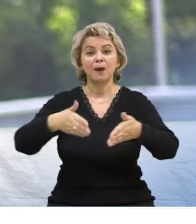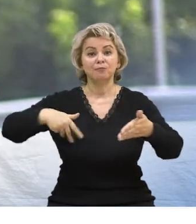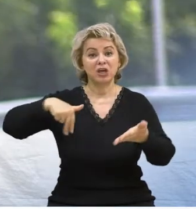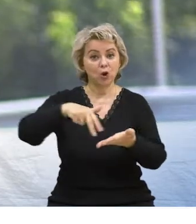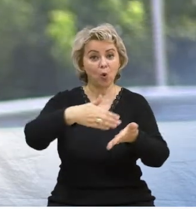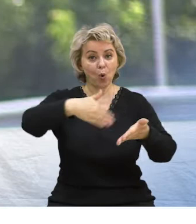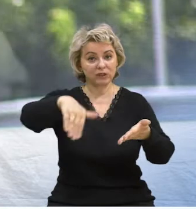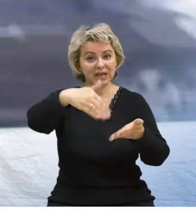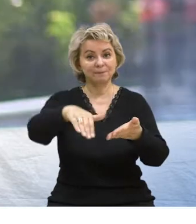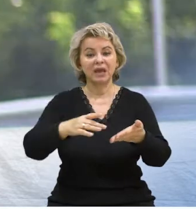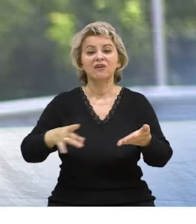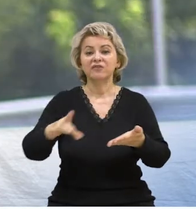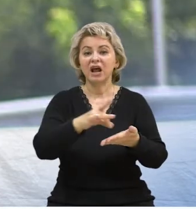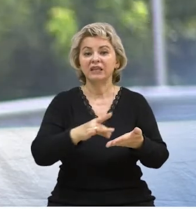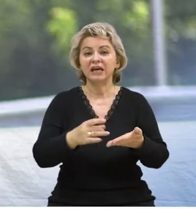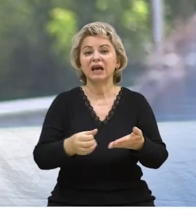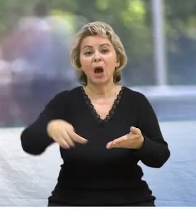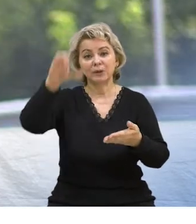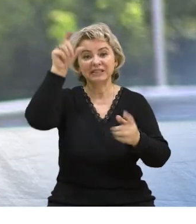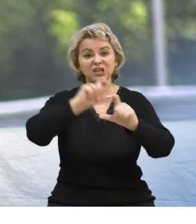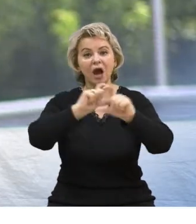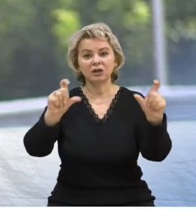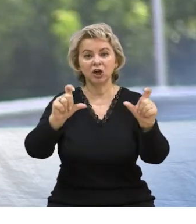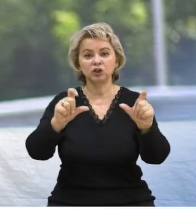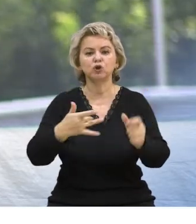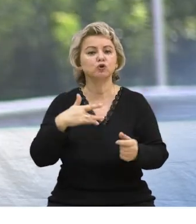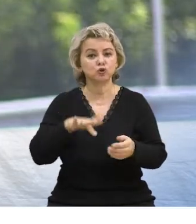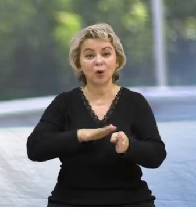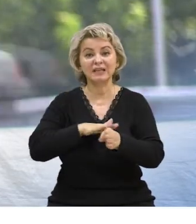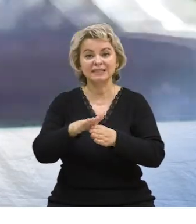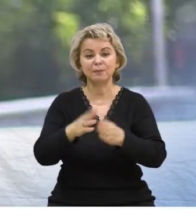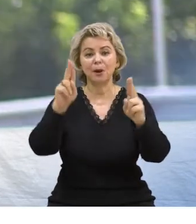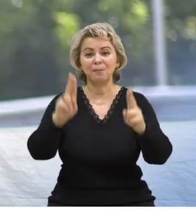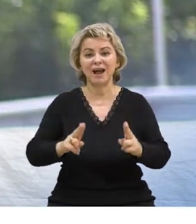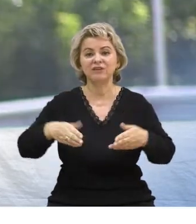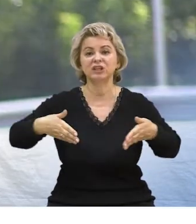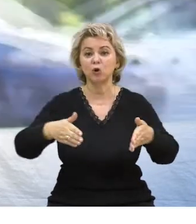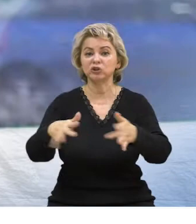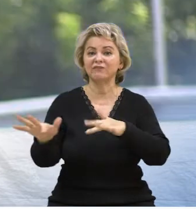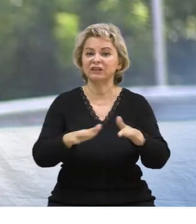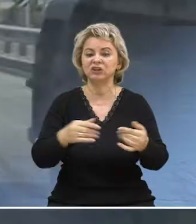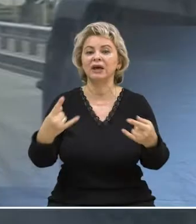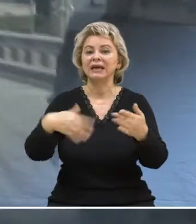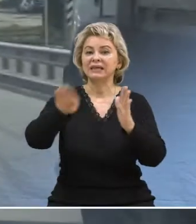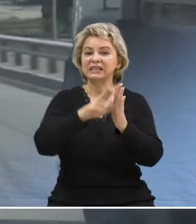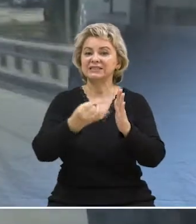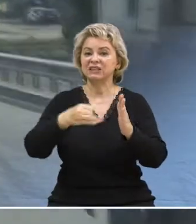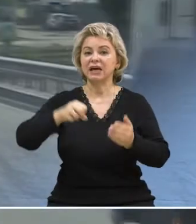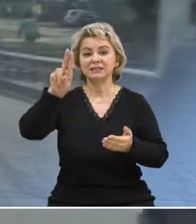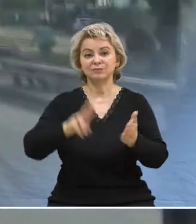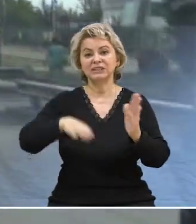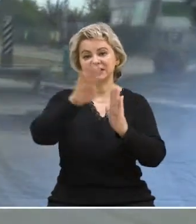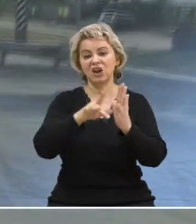нерегулированным пешеходным переходам в районах образовательных организаций строгое соблюдение правил дорожного движения. Телекомпания